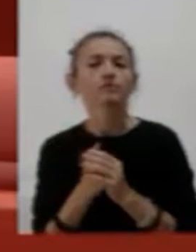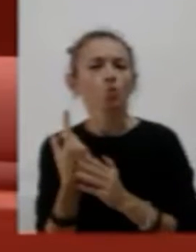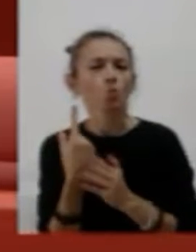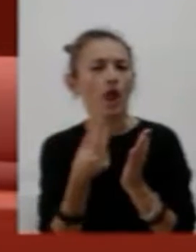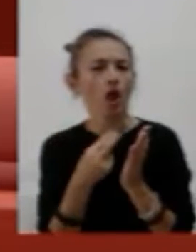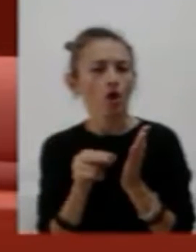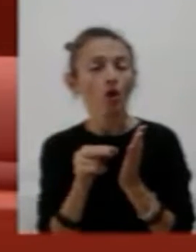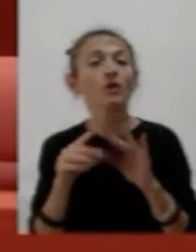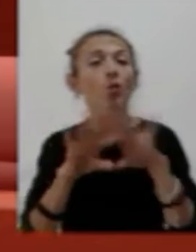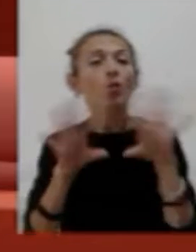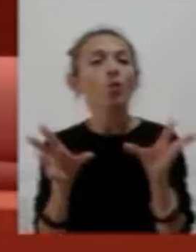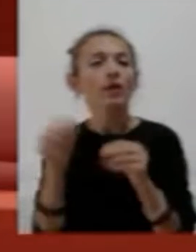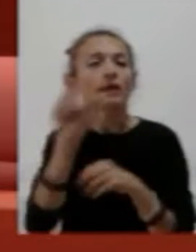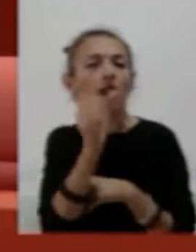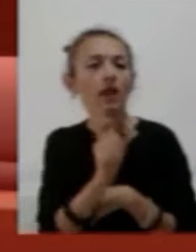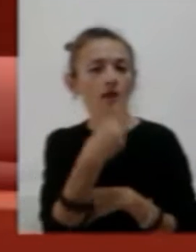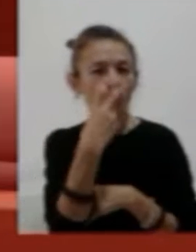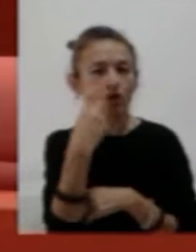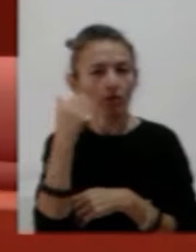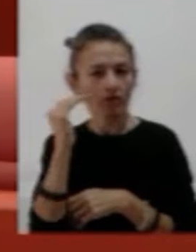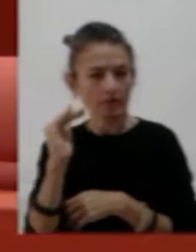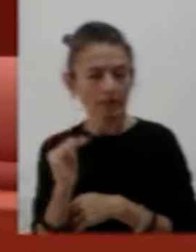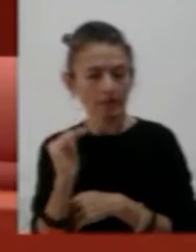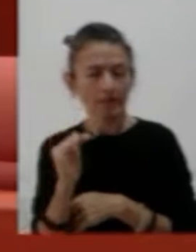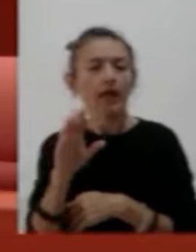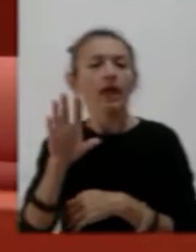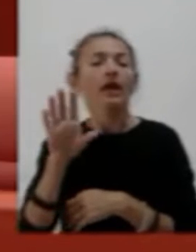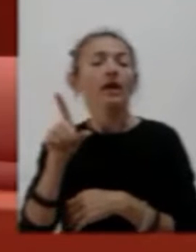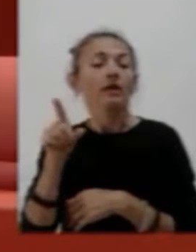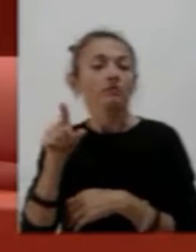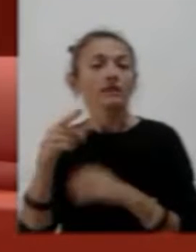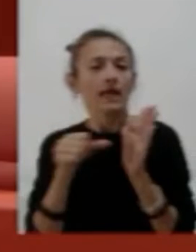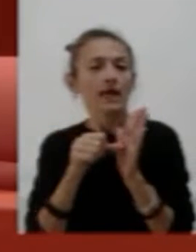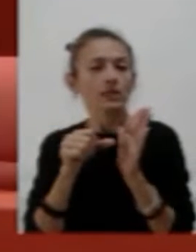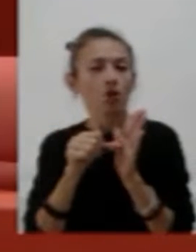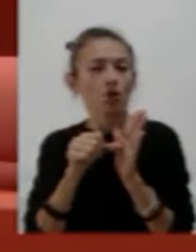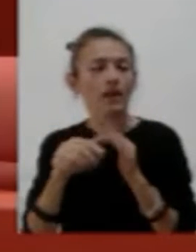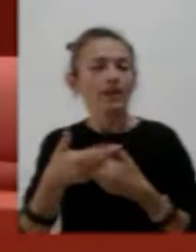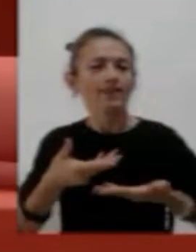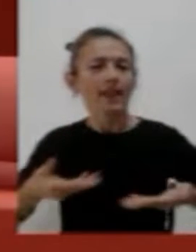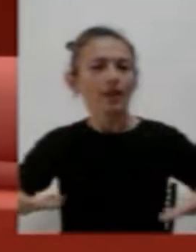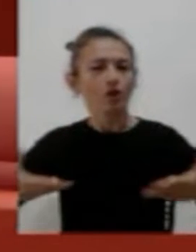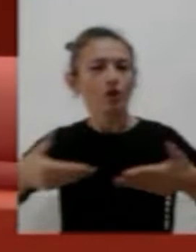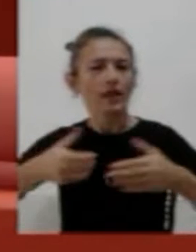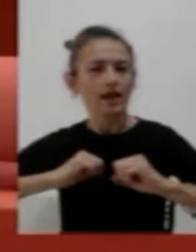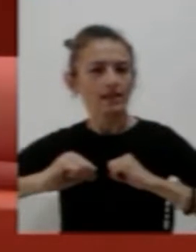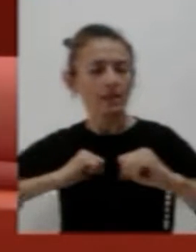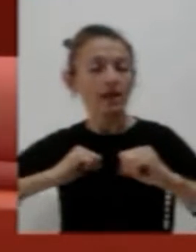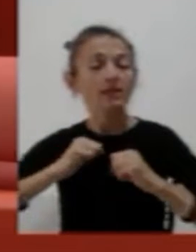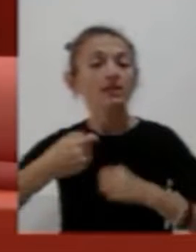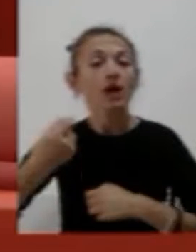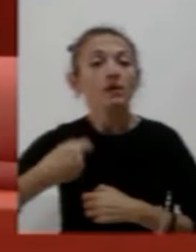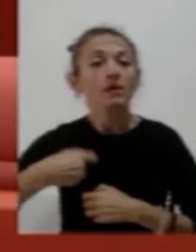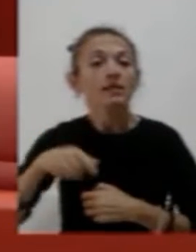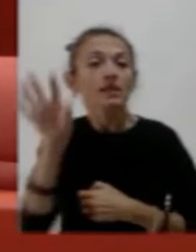ETS-APS, sezione territoriale di La Spezia, il Presidente regionale UICI Liguria Arturo